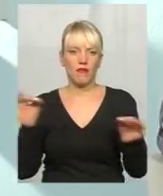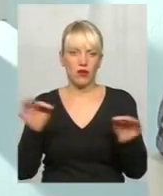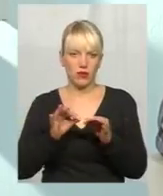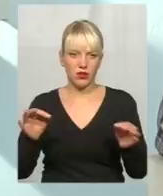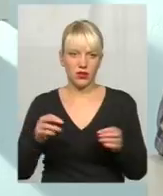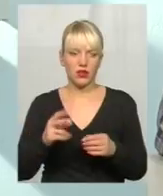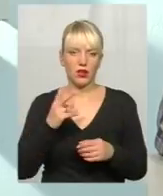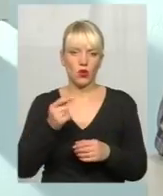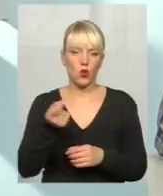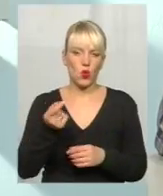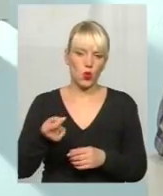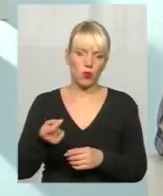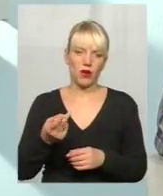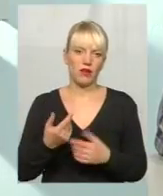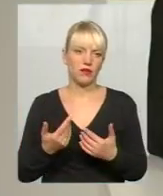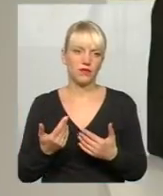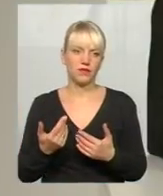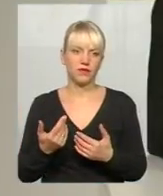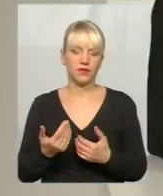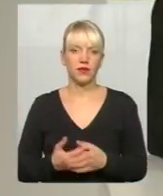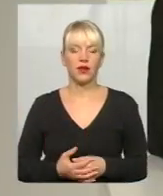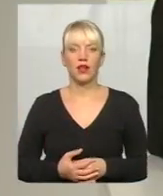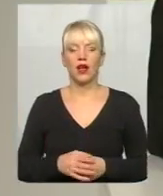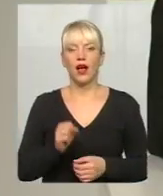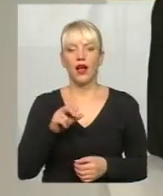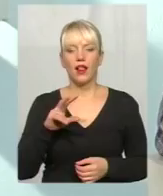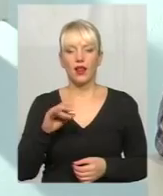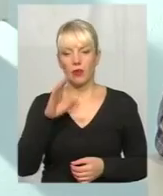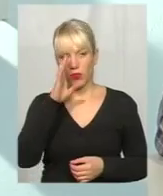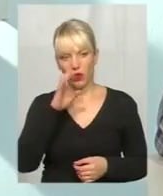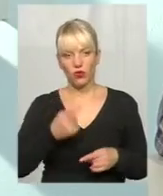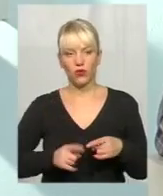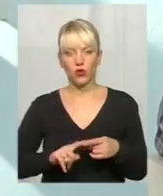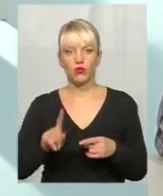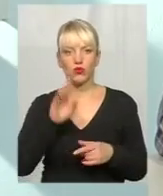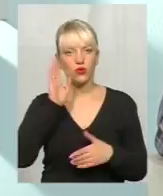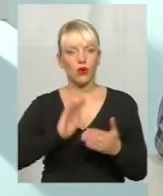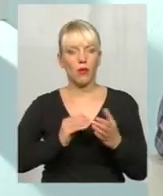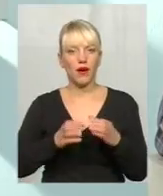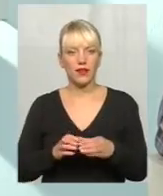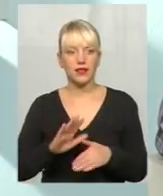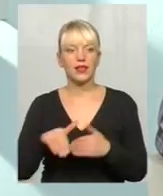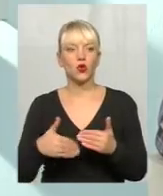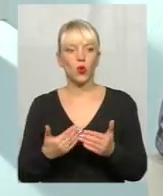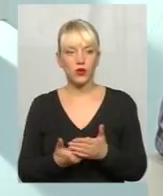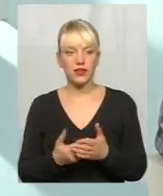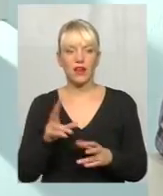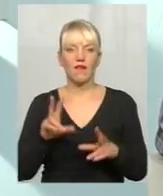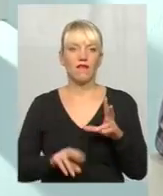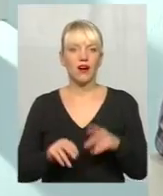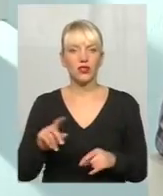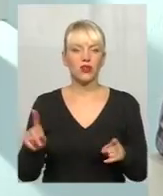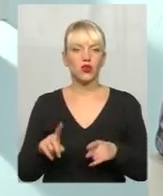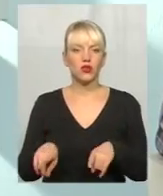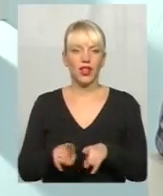і дві пачки цукру. Але погано в тому, що партії досі вважають, що